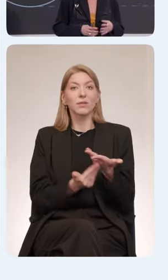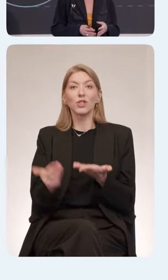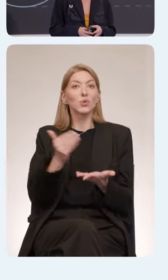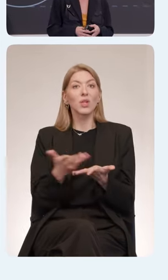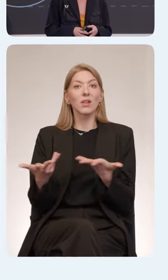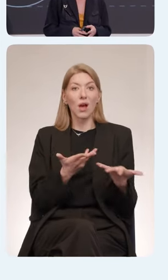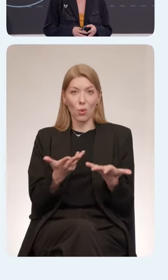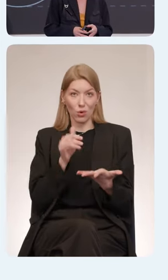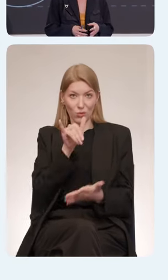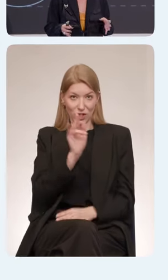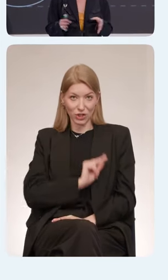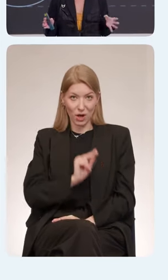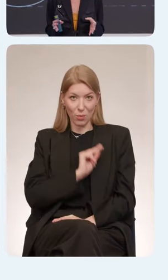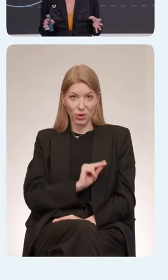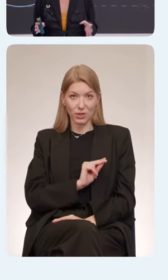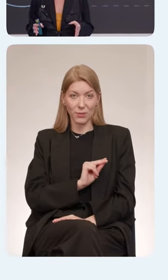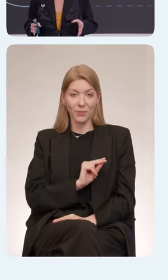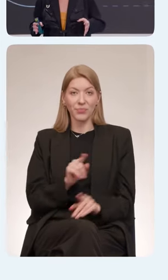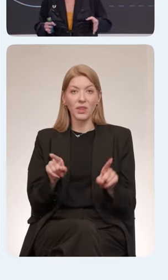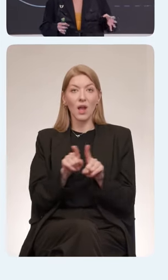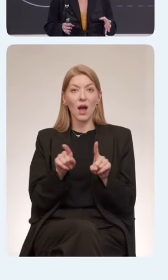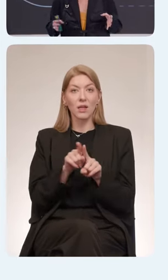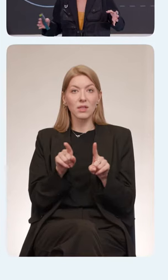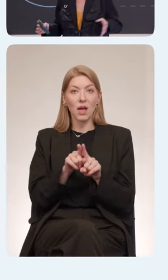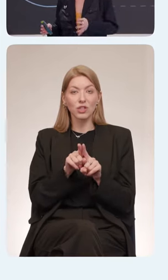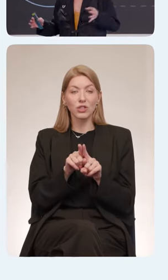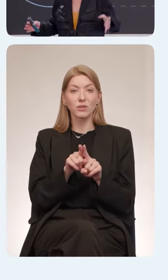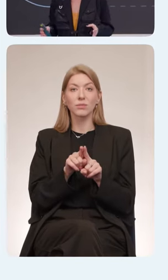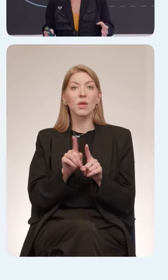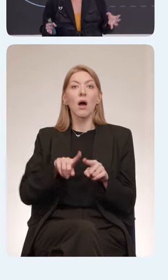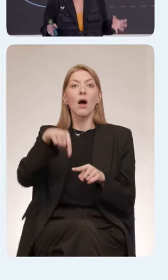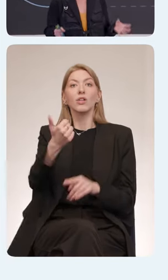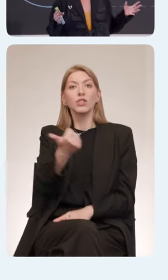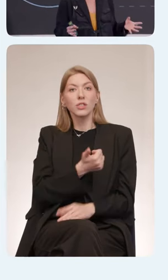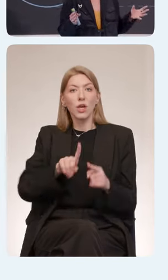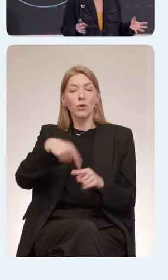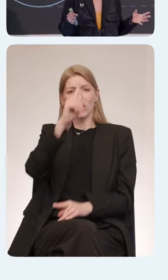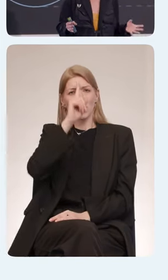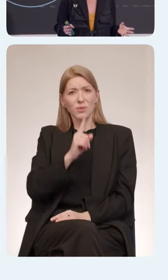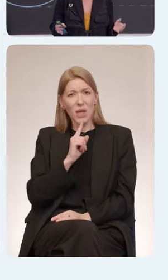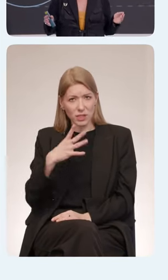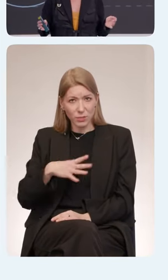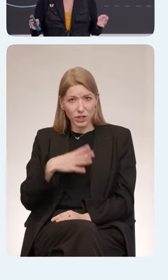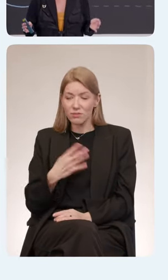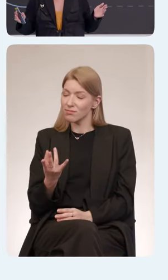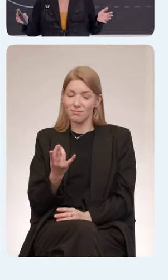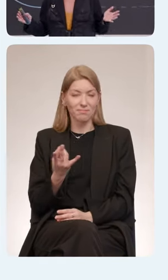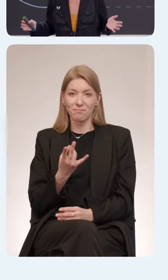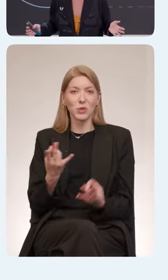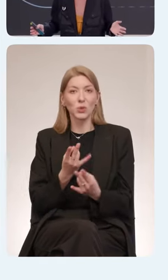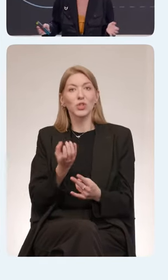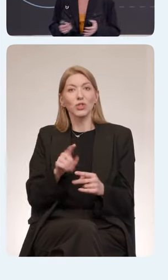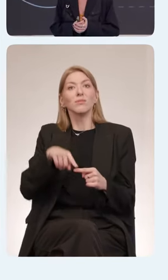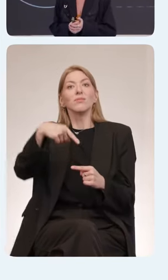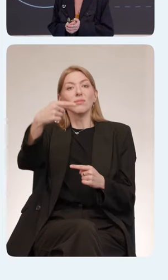у вашей работы. И этот результат вы увидите не через неделю, не через месяц. Иногда нужно ждать год. Вот я здесь четыре